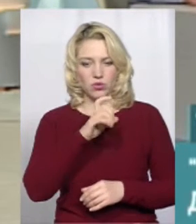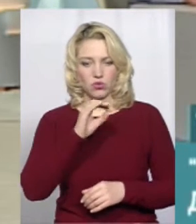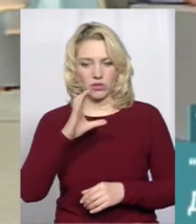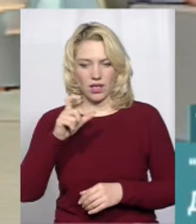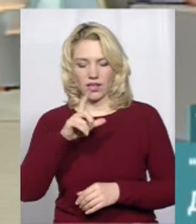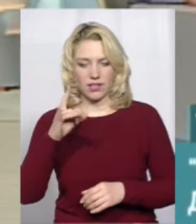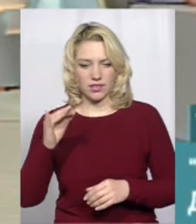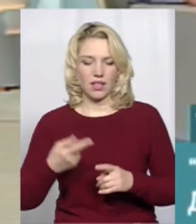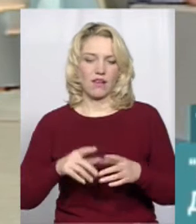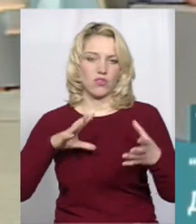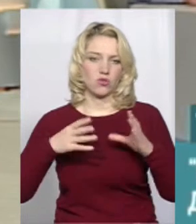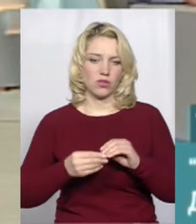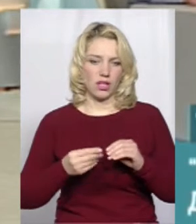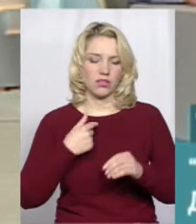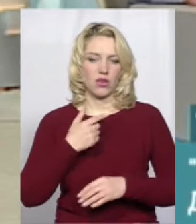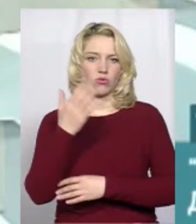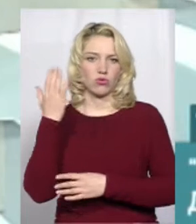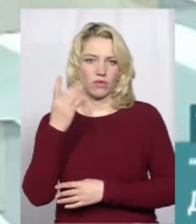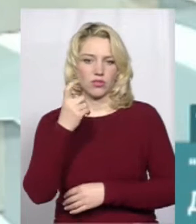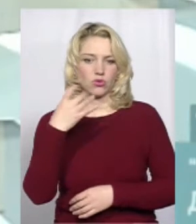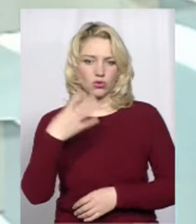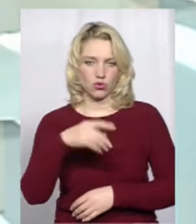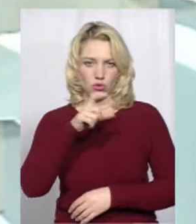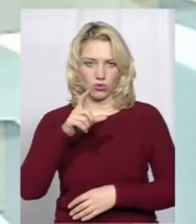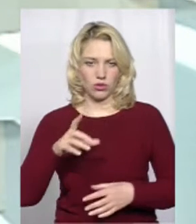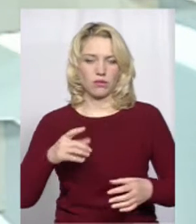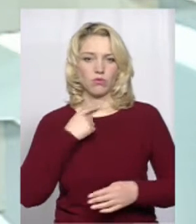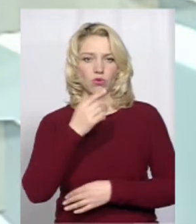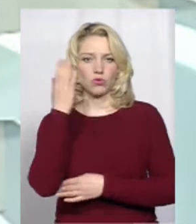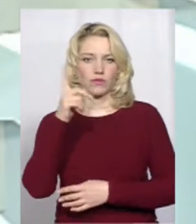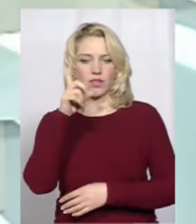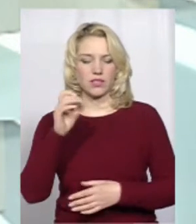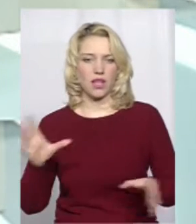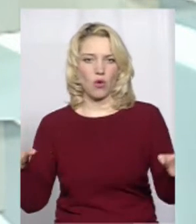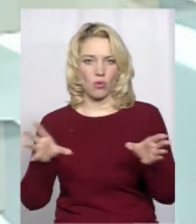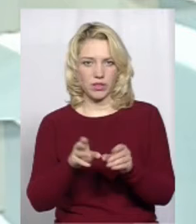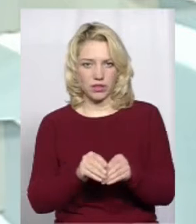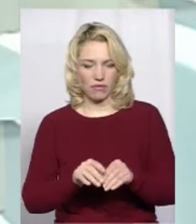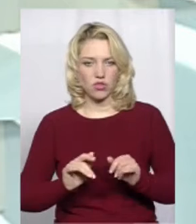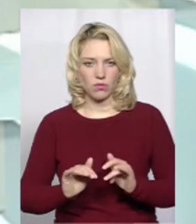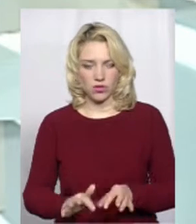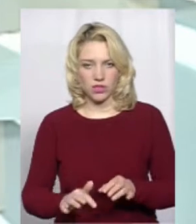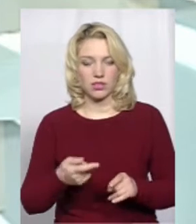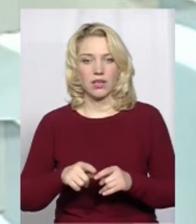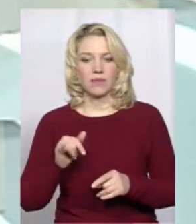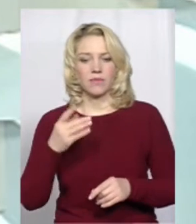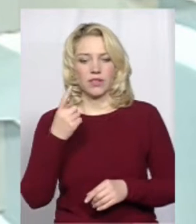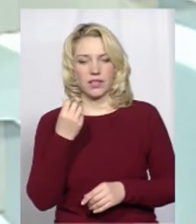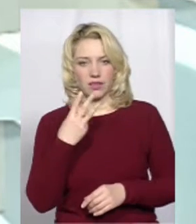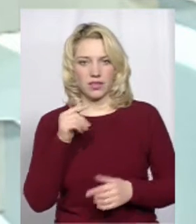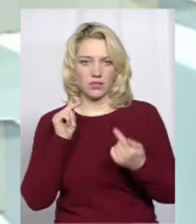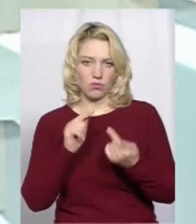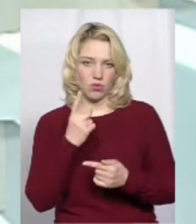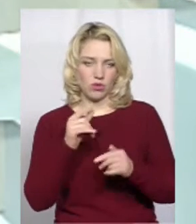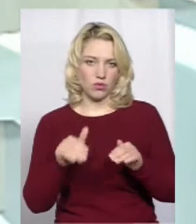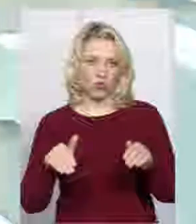140 чоловік проголосувало за об'єднавчий процес, 13, якщо я не помиляюся, проти і